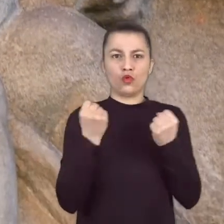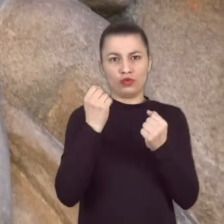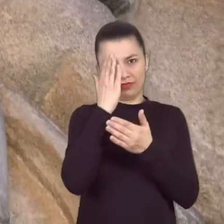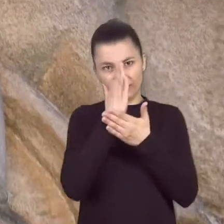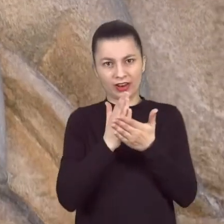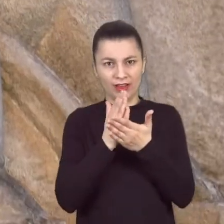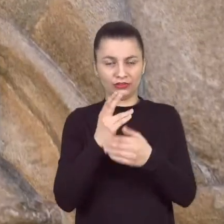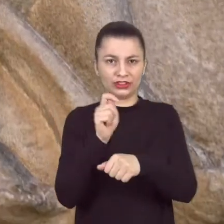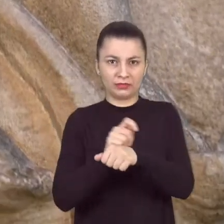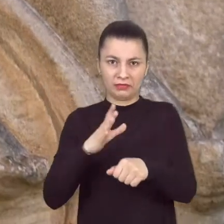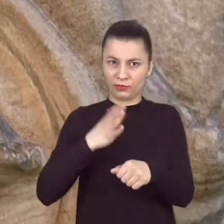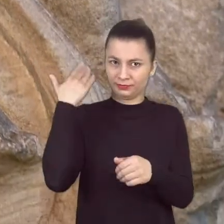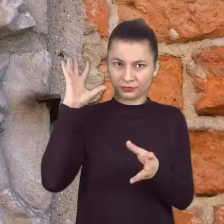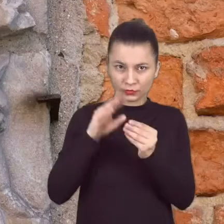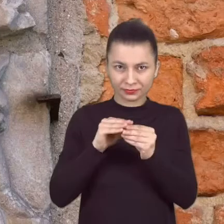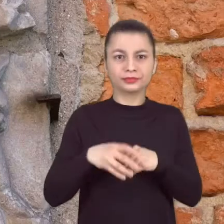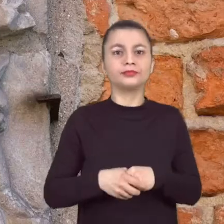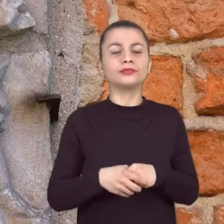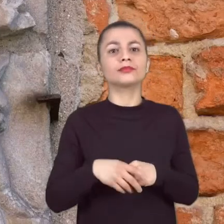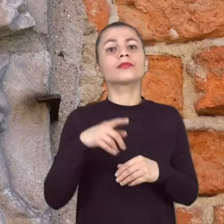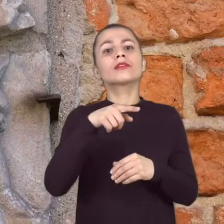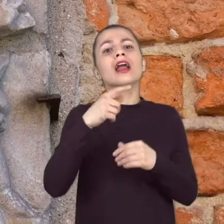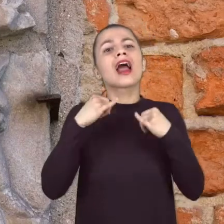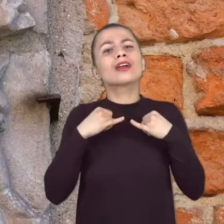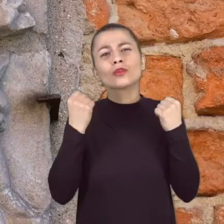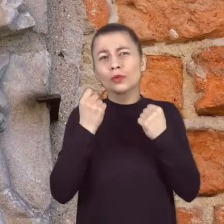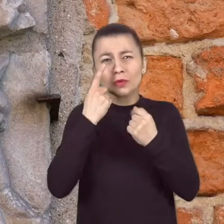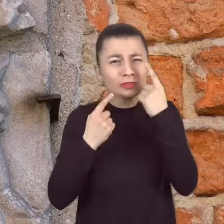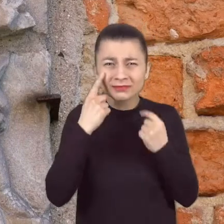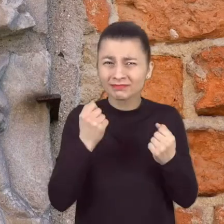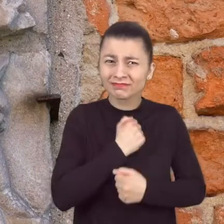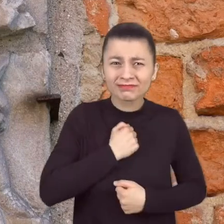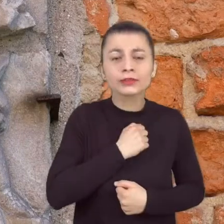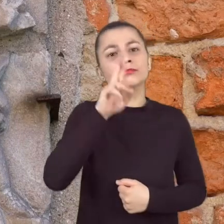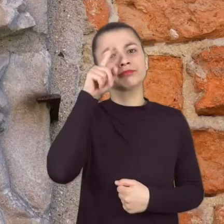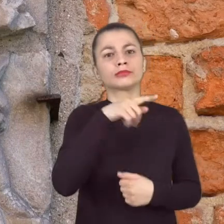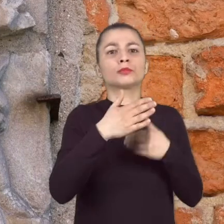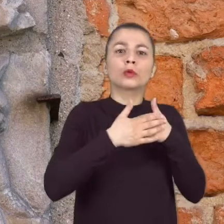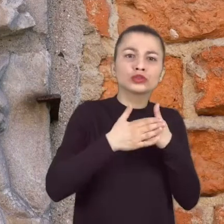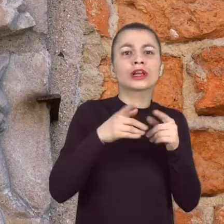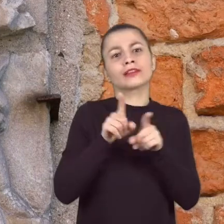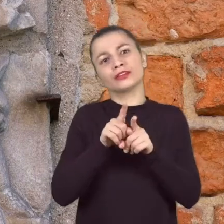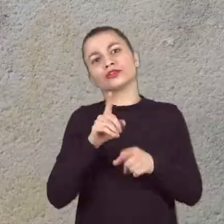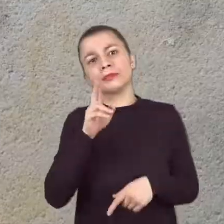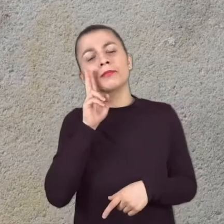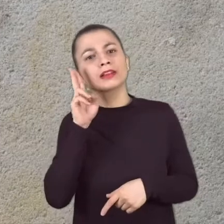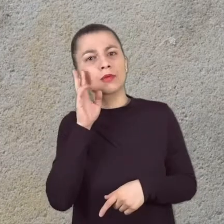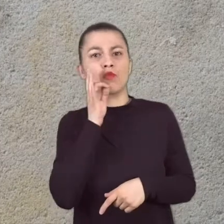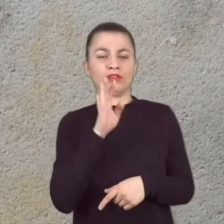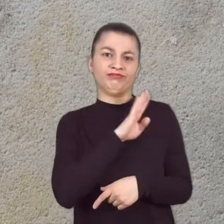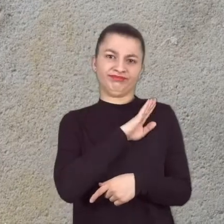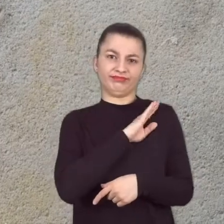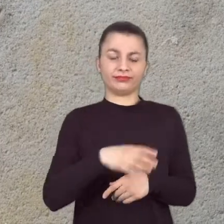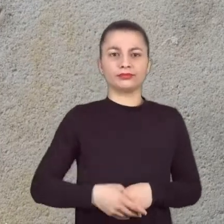chrześcijańskich niewiast, żon i matek. Rozpaczające anioły mogą sugerować, iż płyta opamiętniała młodą